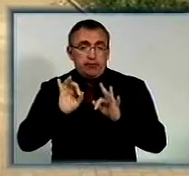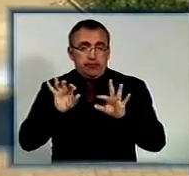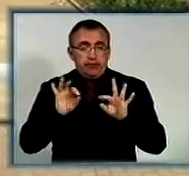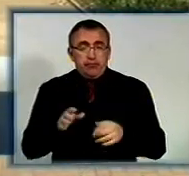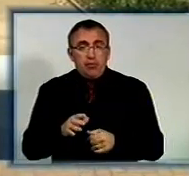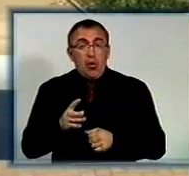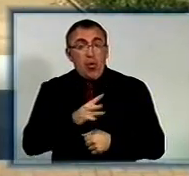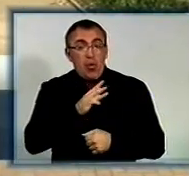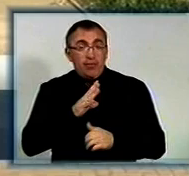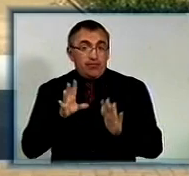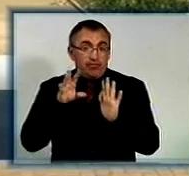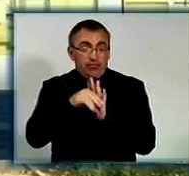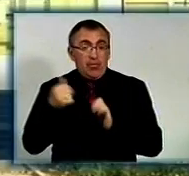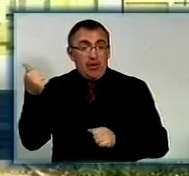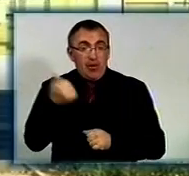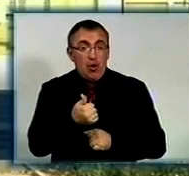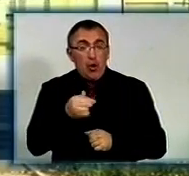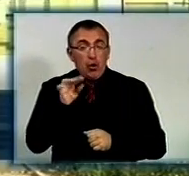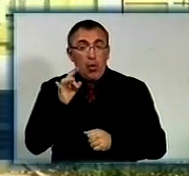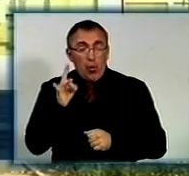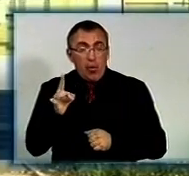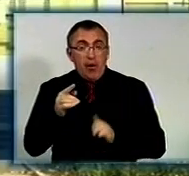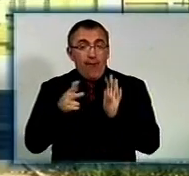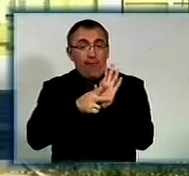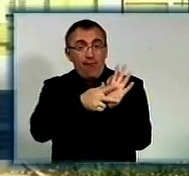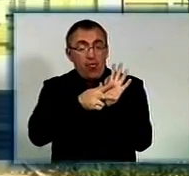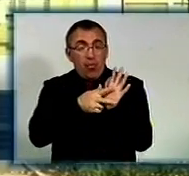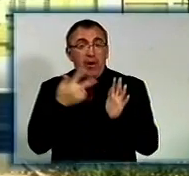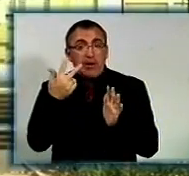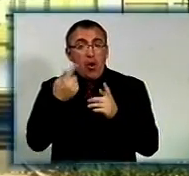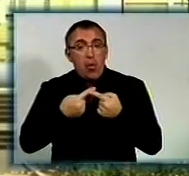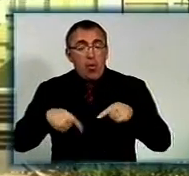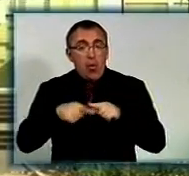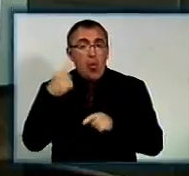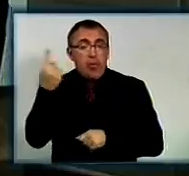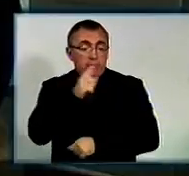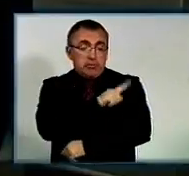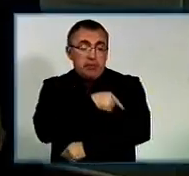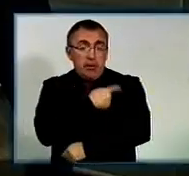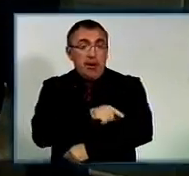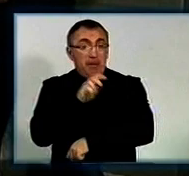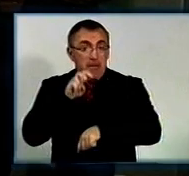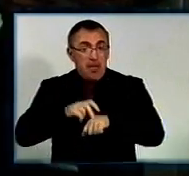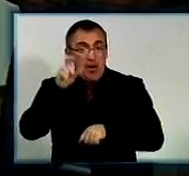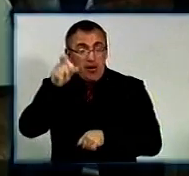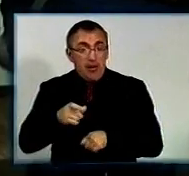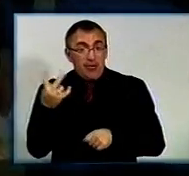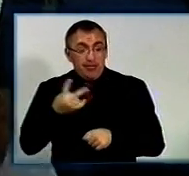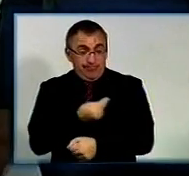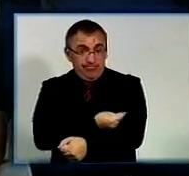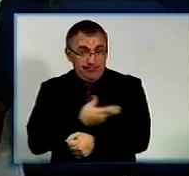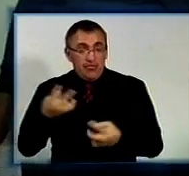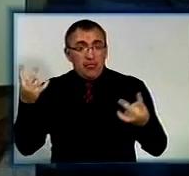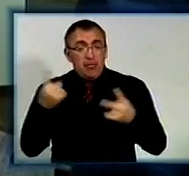Охочих долучитися до тижня донорства чекають на восьмому поверсі третього корпусу обласної лікарні. Медики стверджують, щоб стати донором,